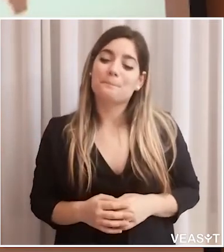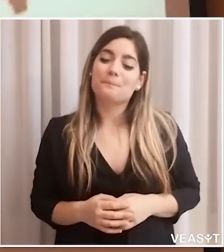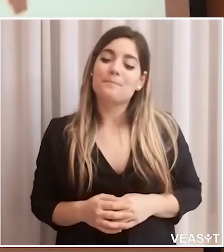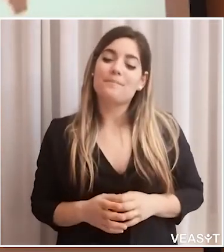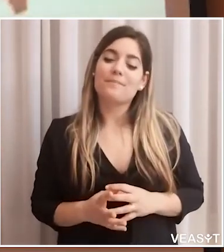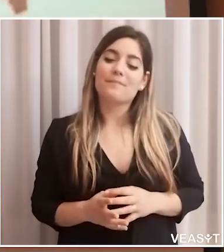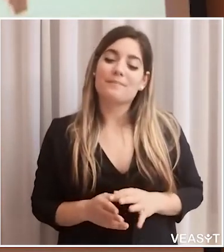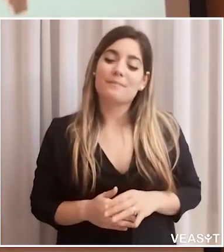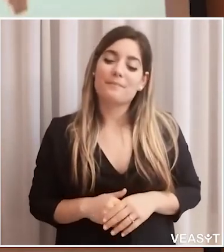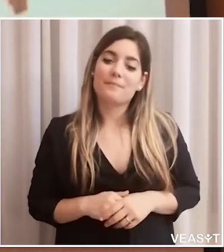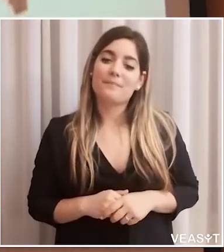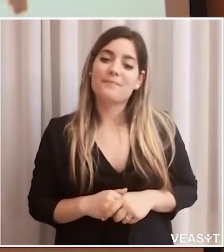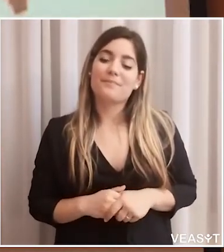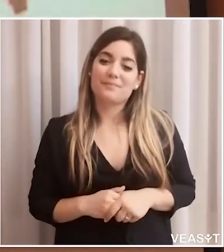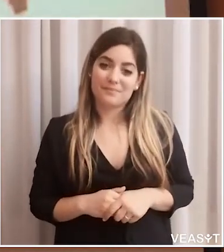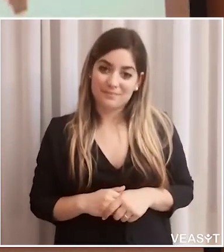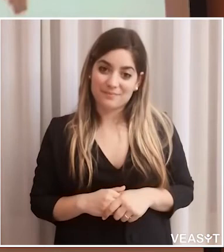C'è un problema